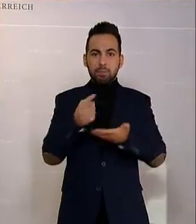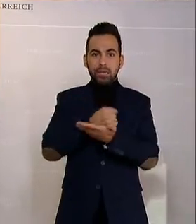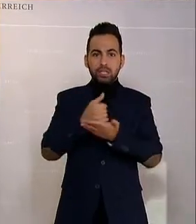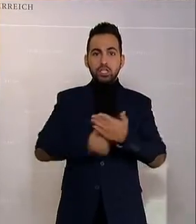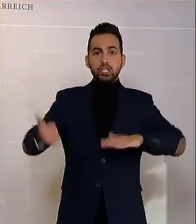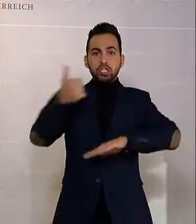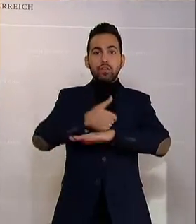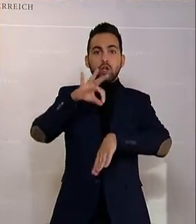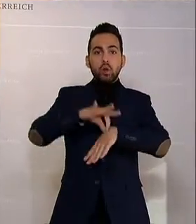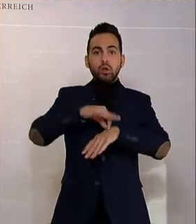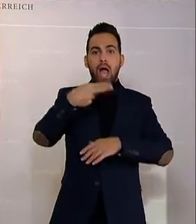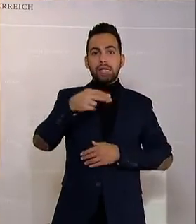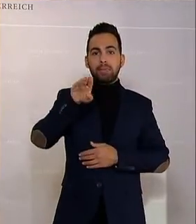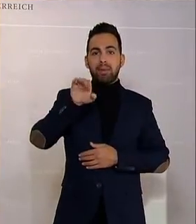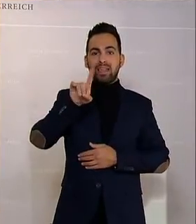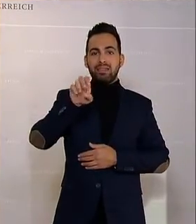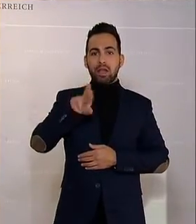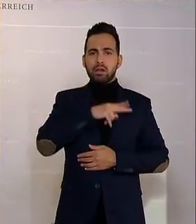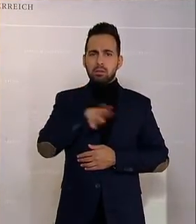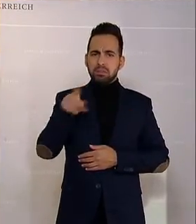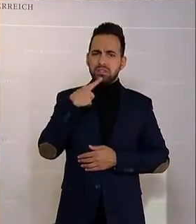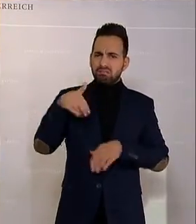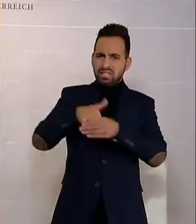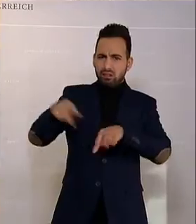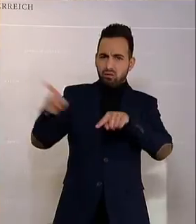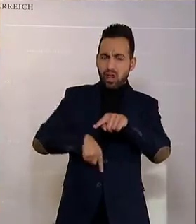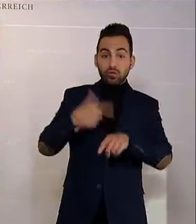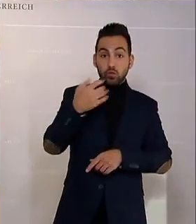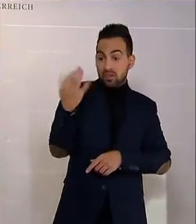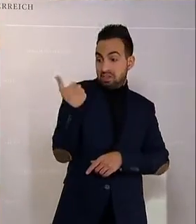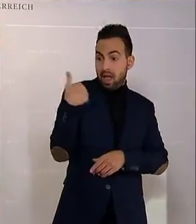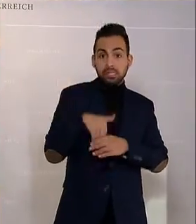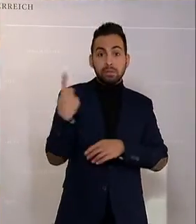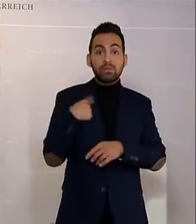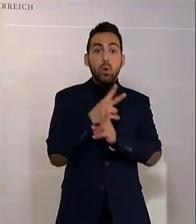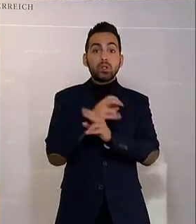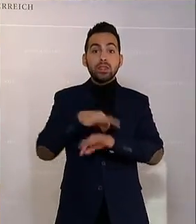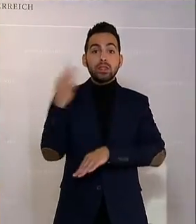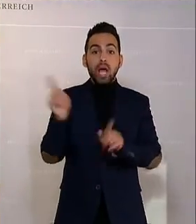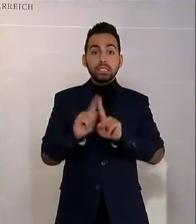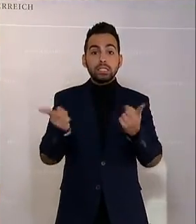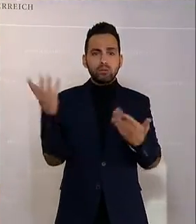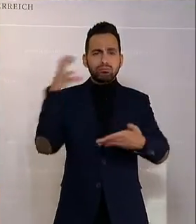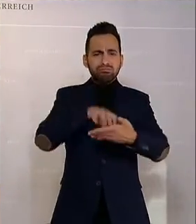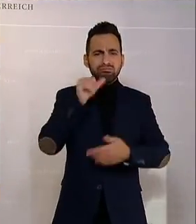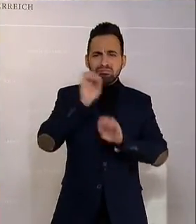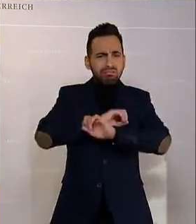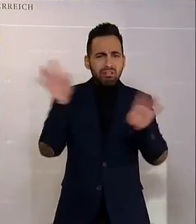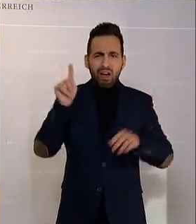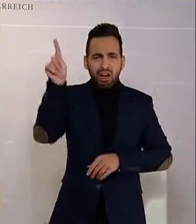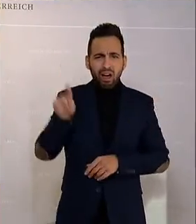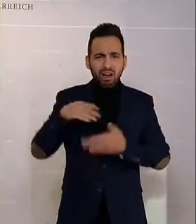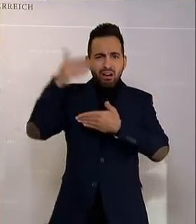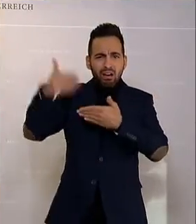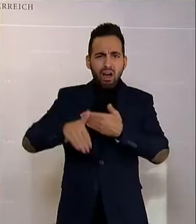dem Dr. Hasi-Beder, angezweifelt und als falsch dargestellt, wie vor zwei Tagen in einer österreichischen Tageszeitung nachzulesen. Noch immer wissen wir